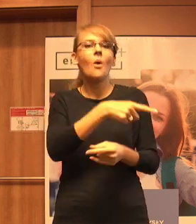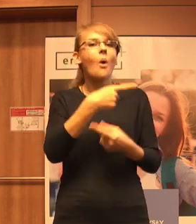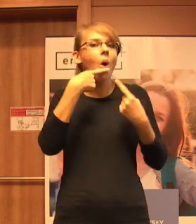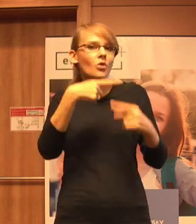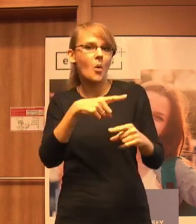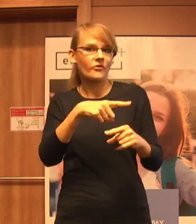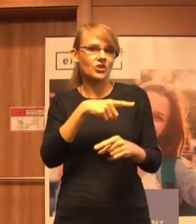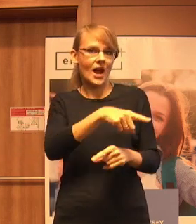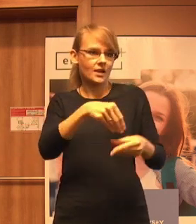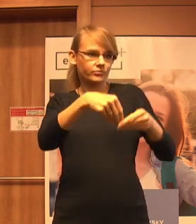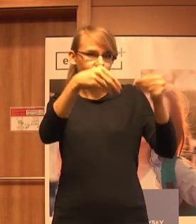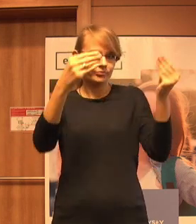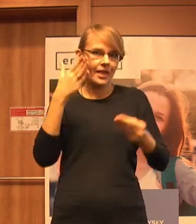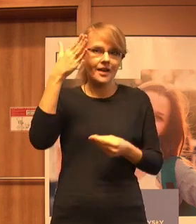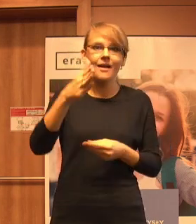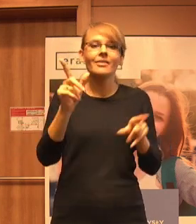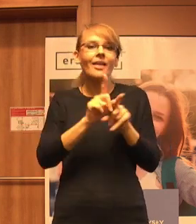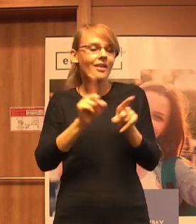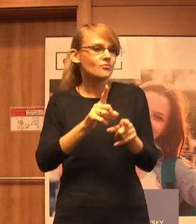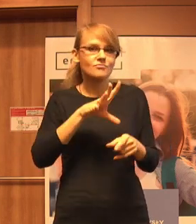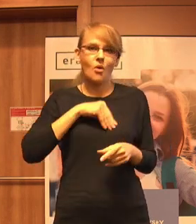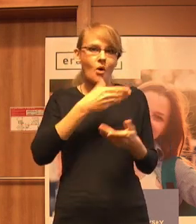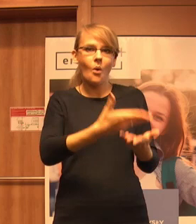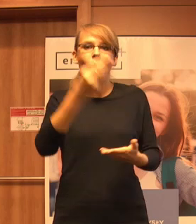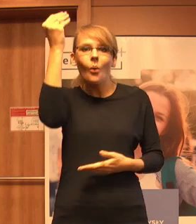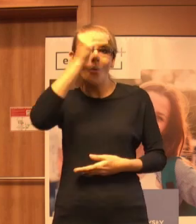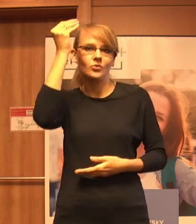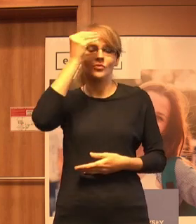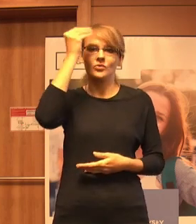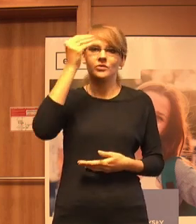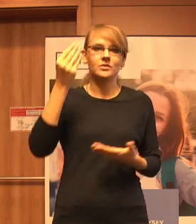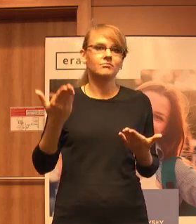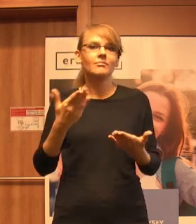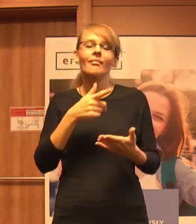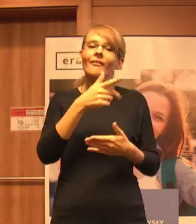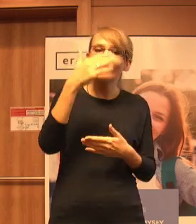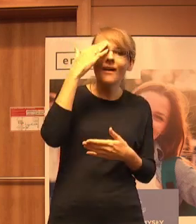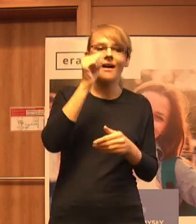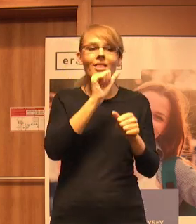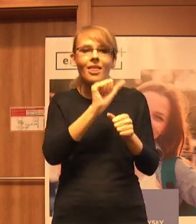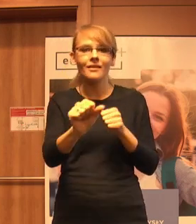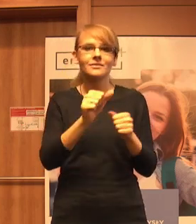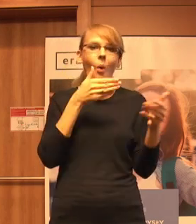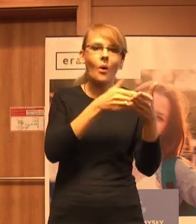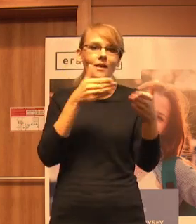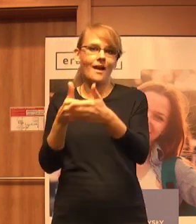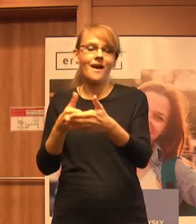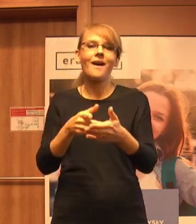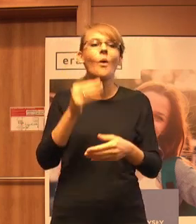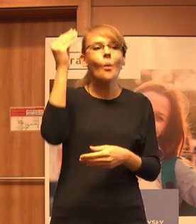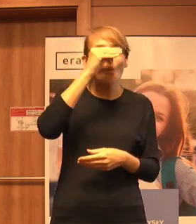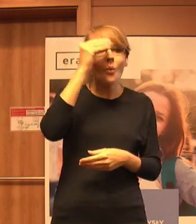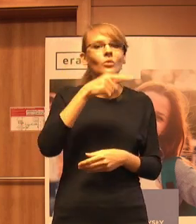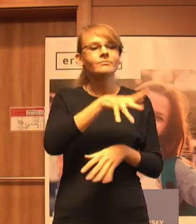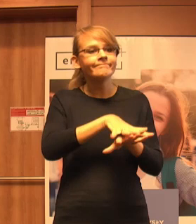w budowaniu i też uczeniu się do tego, że są jakieś ograniczenia, uczeniu empatii,